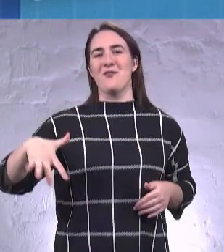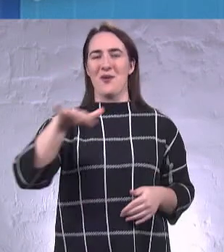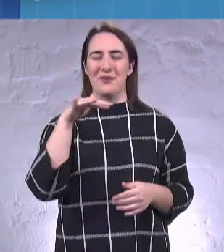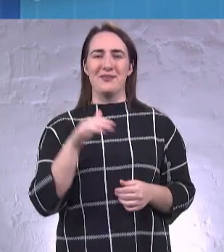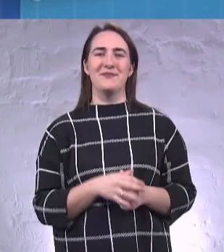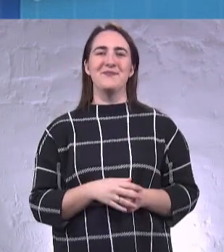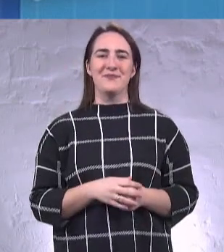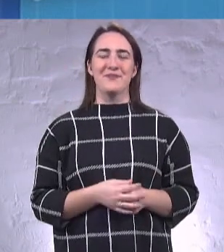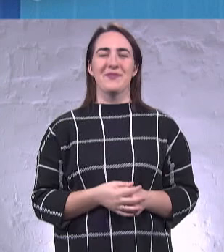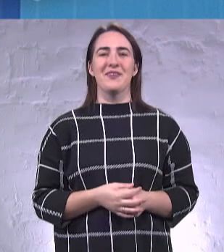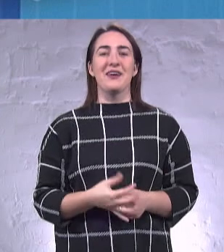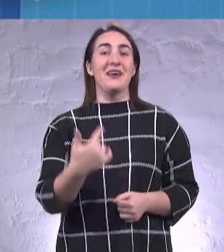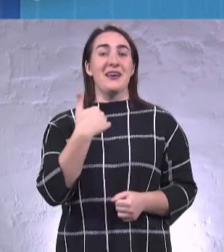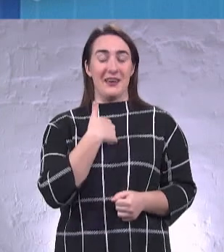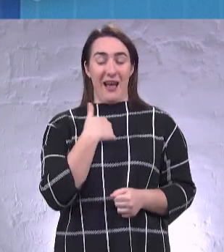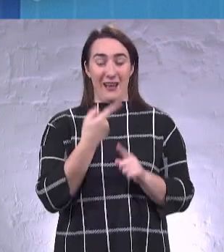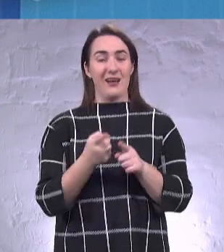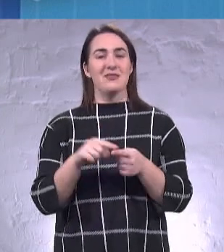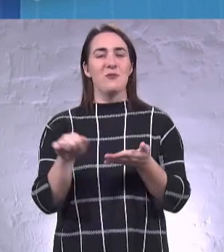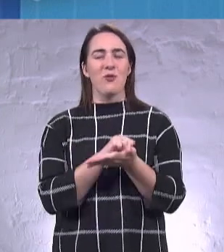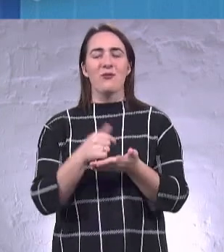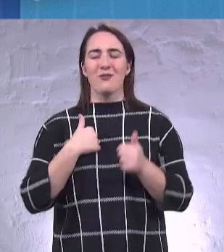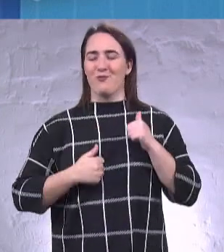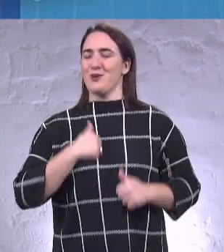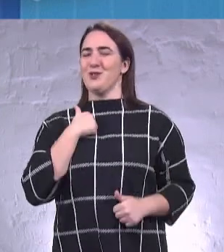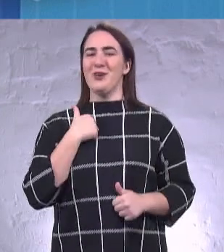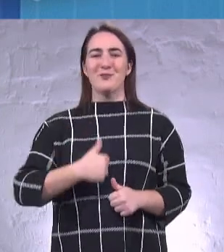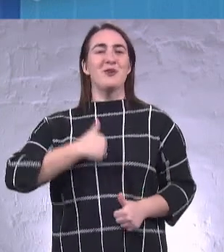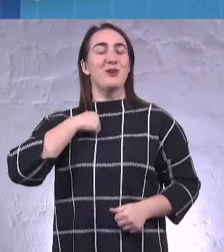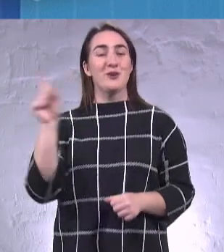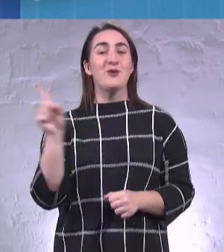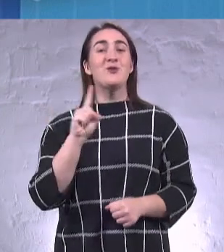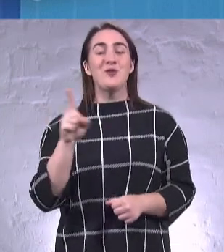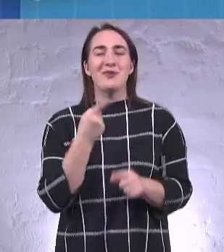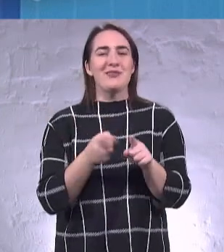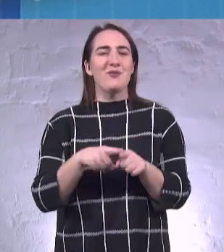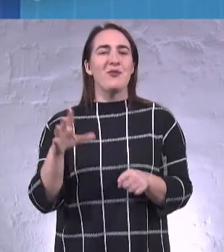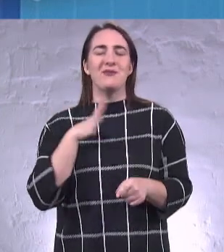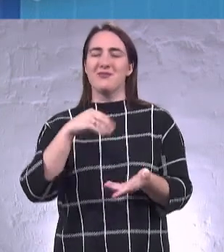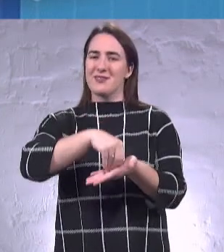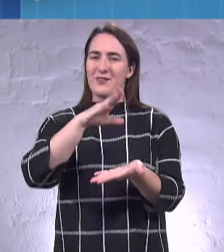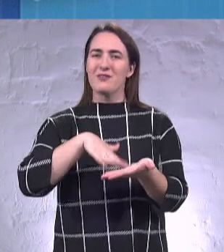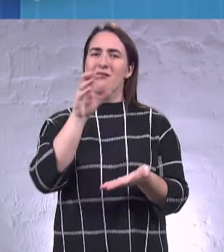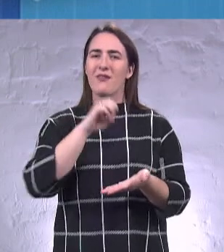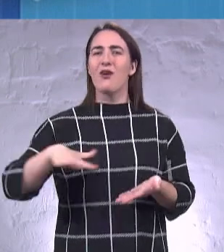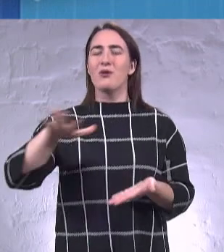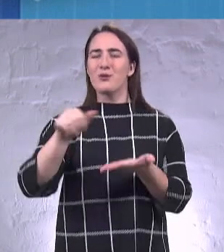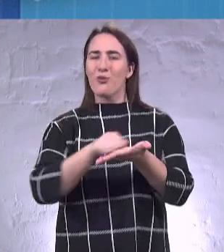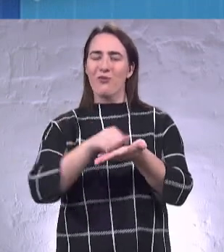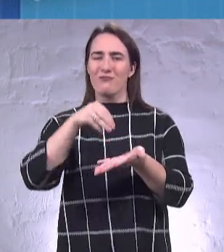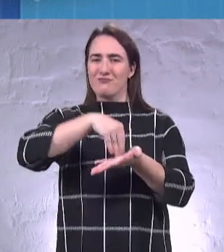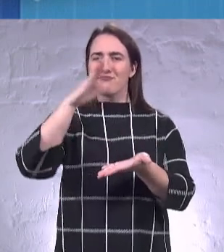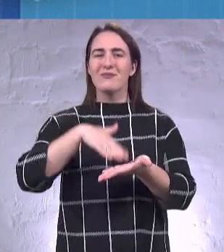Я цим документом пишаюсь, і я пишаю, що це було якраз зафіксовано в європейських документах